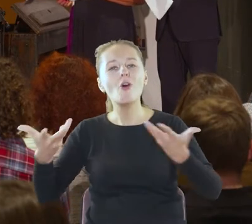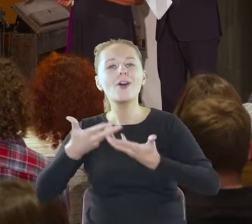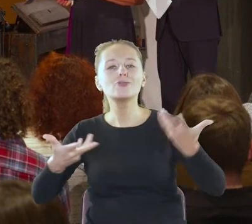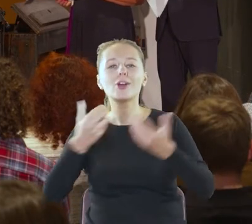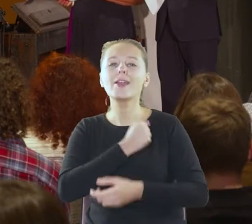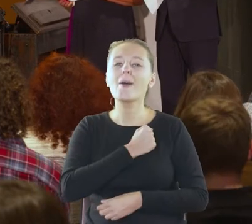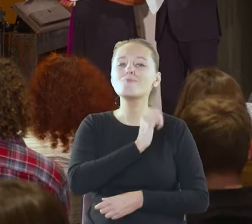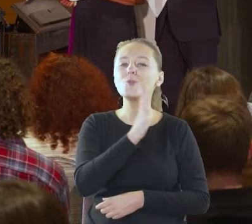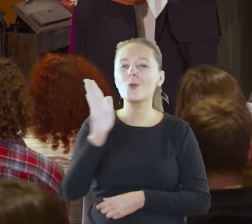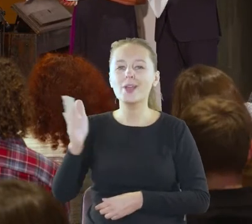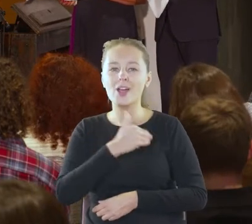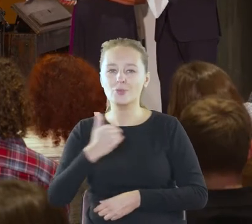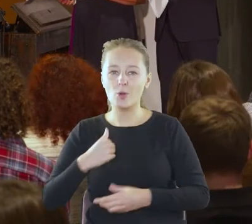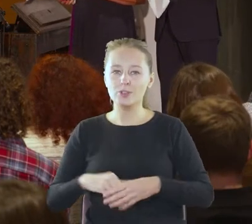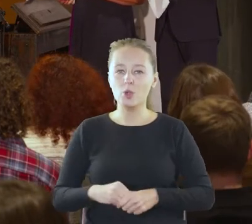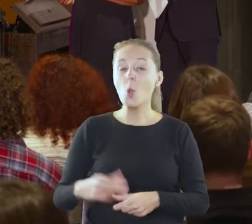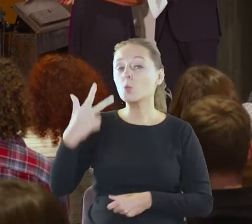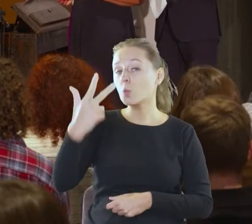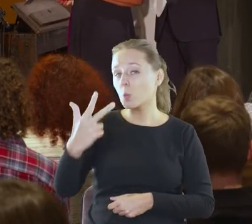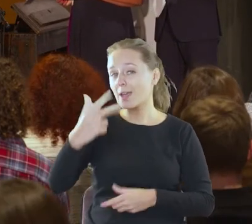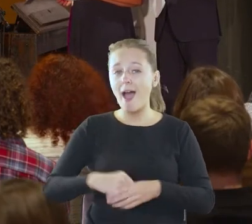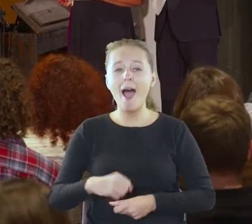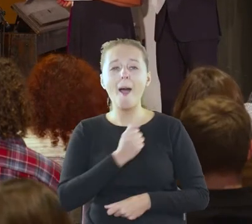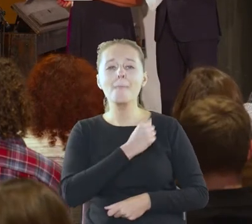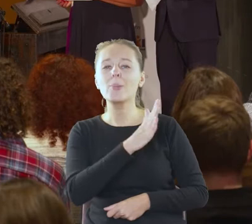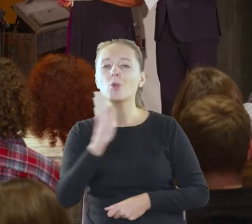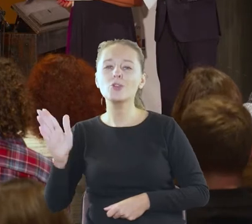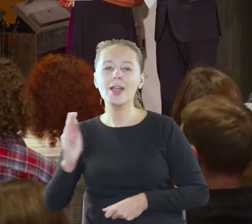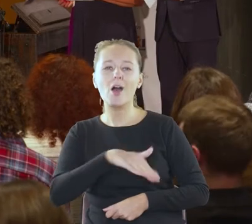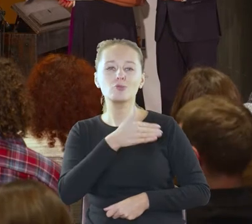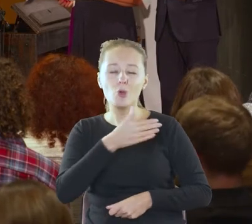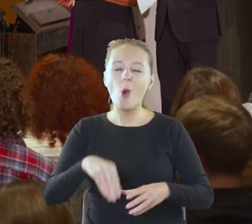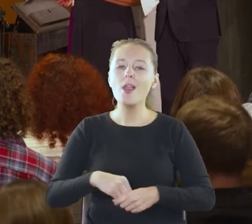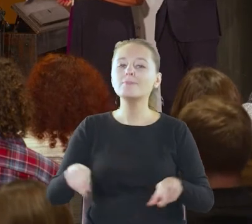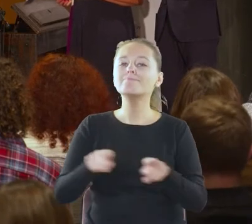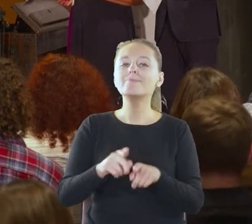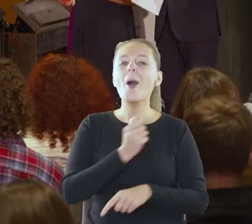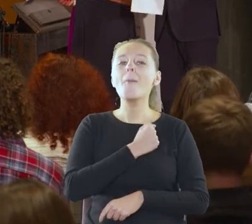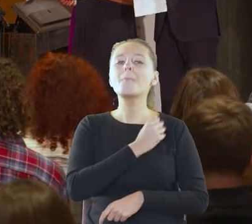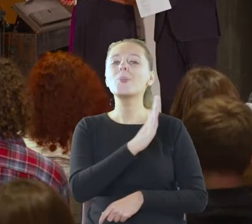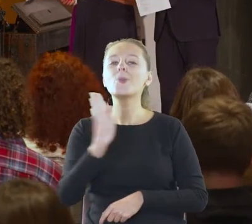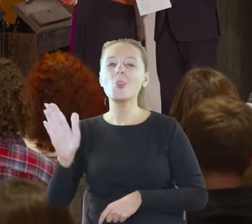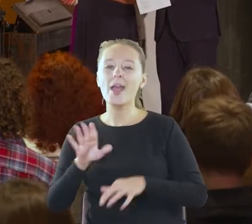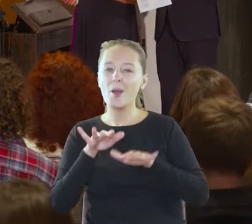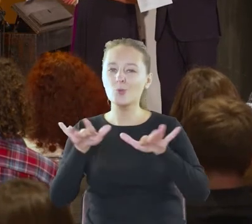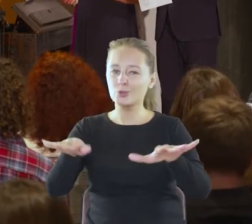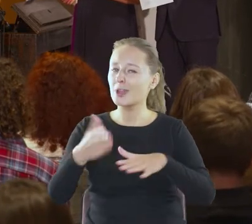Polskich, Trójka Biblioteka w Szkole, Biblioteka Publiczna. Bardzo dziękujemy.